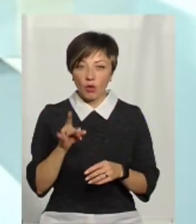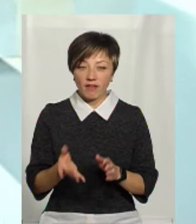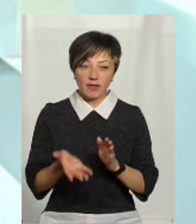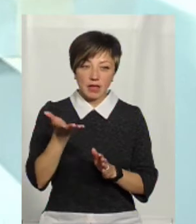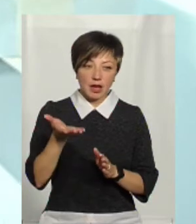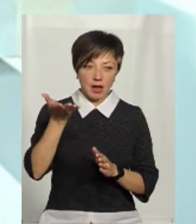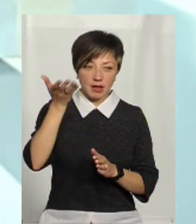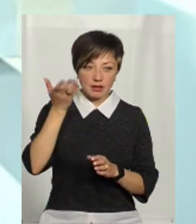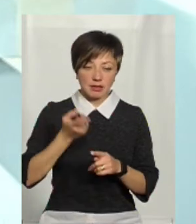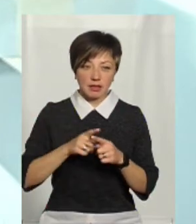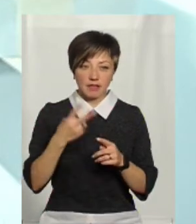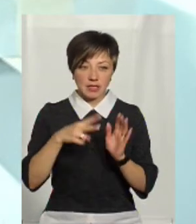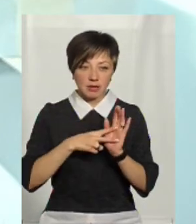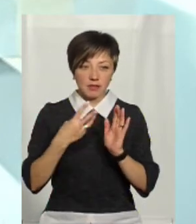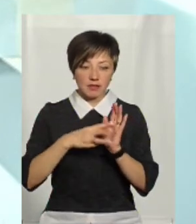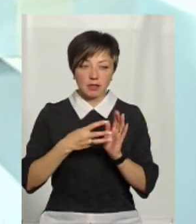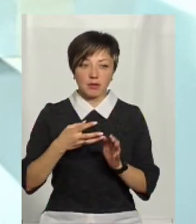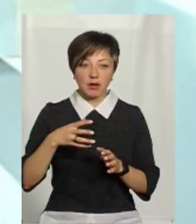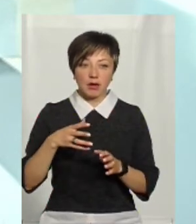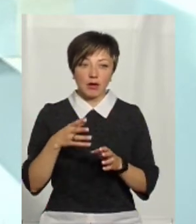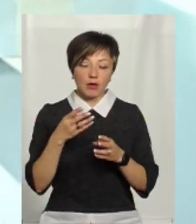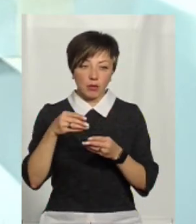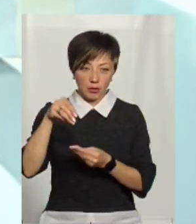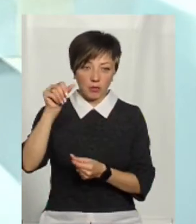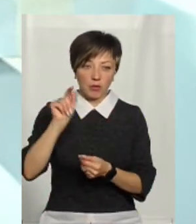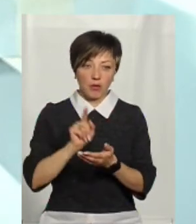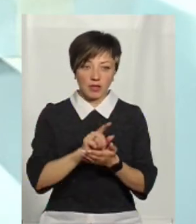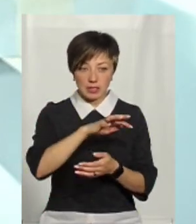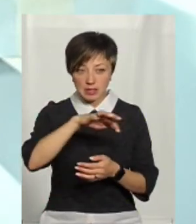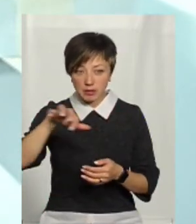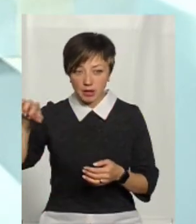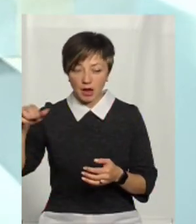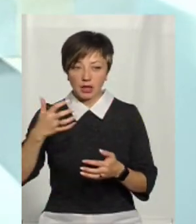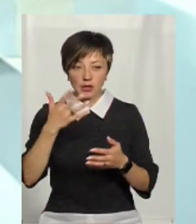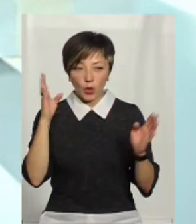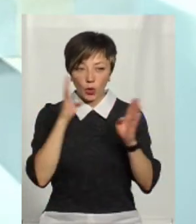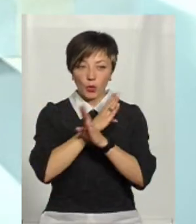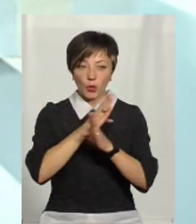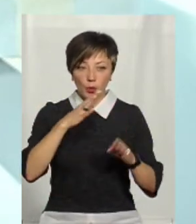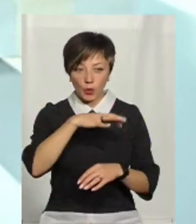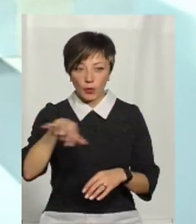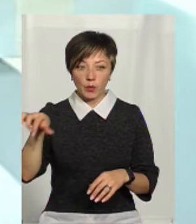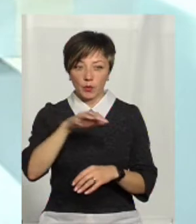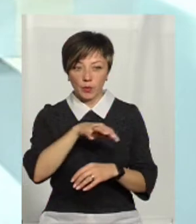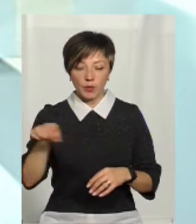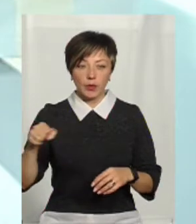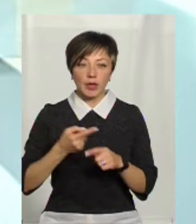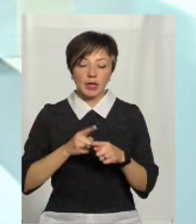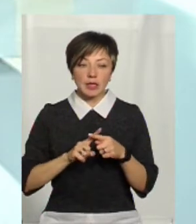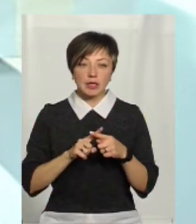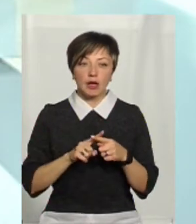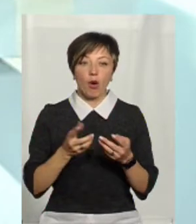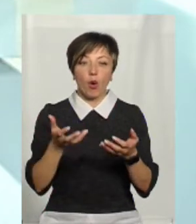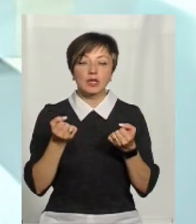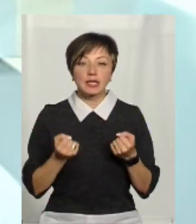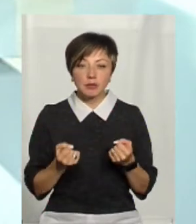виділяється при такій температурі 27-28 градусів, він просто повинен забиратися із ліжки цього хлору. Тому що